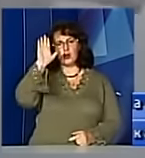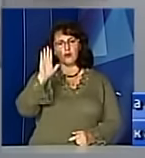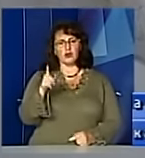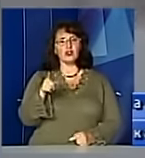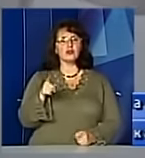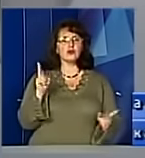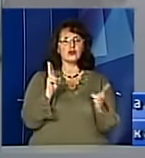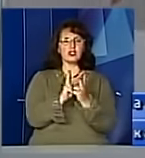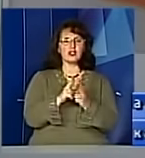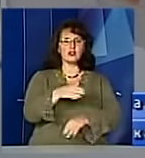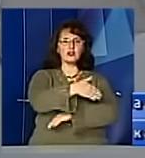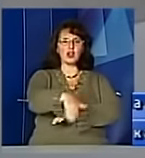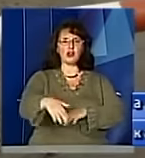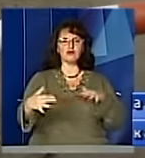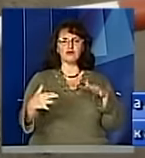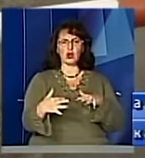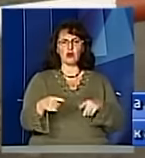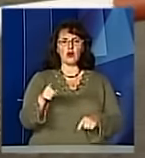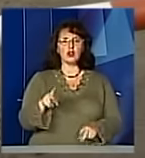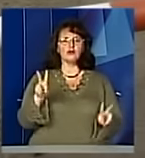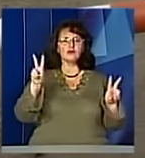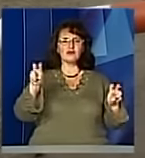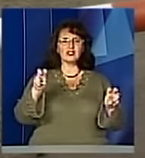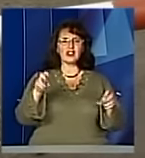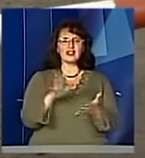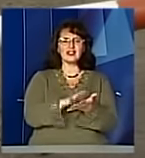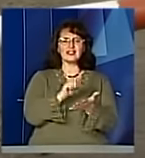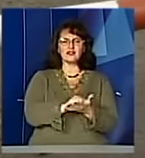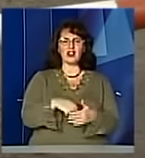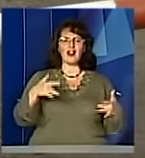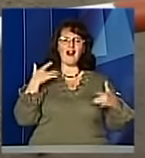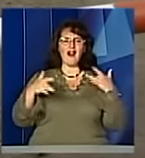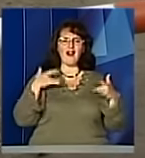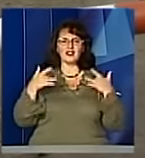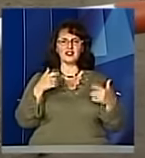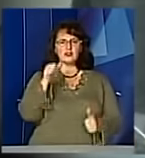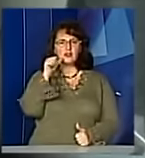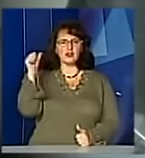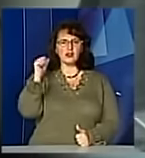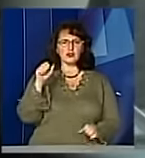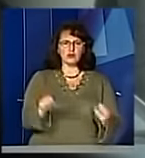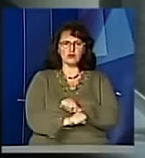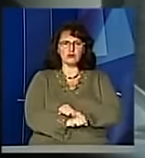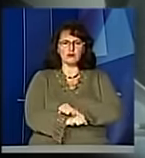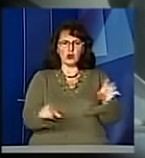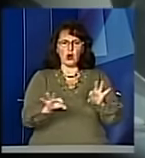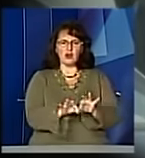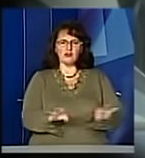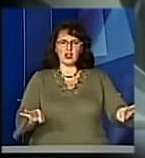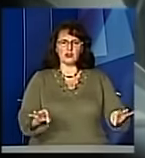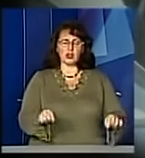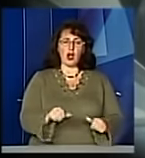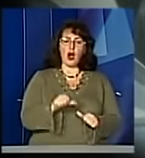напередовій. Артист, такий позивний був у бійця, загинув рівно рік тому, підірвавшись на розтяжці. Окрім виконання військових